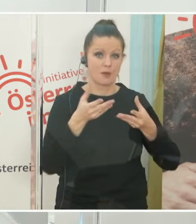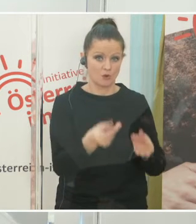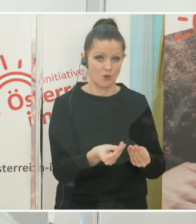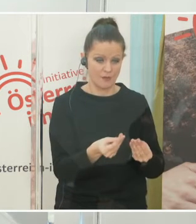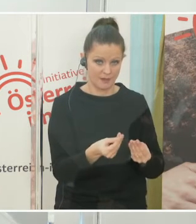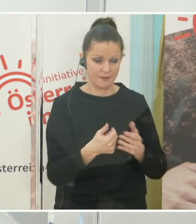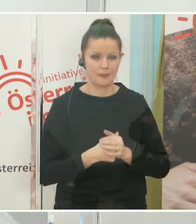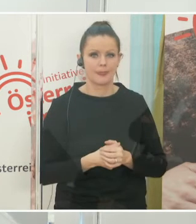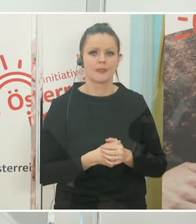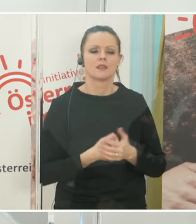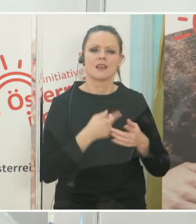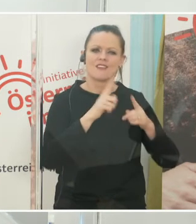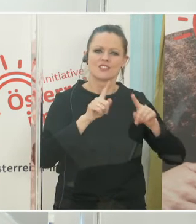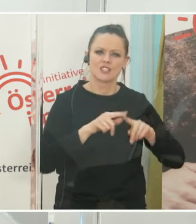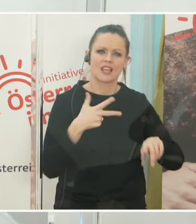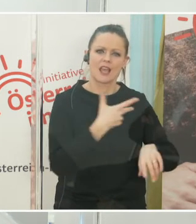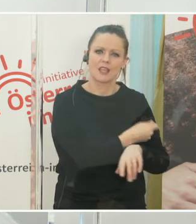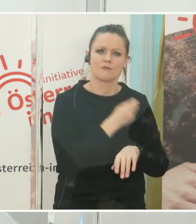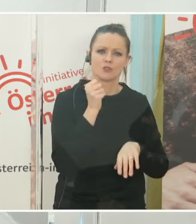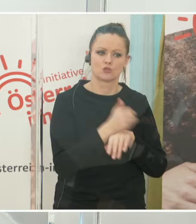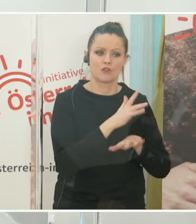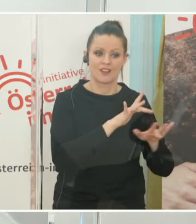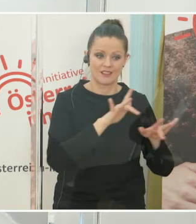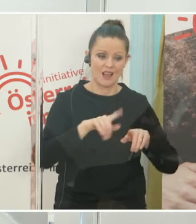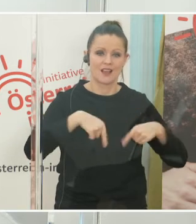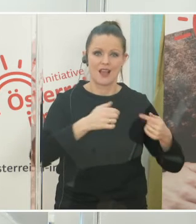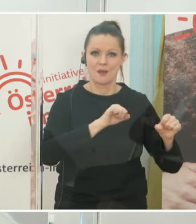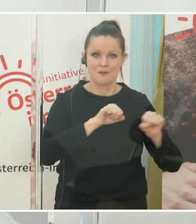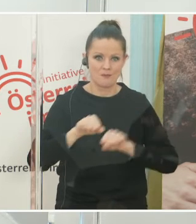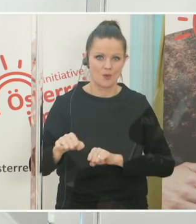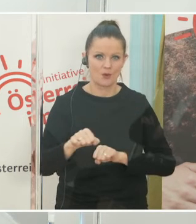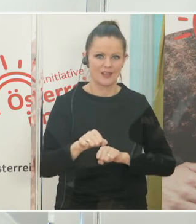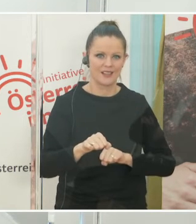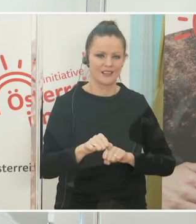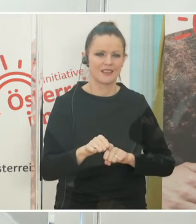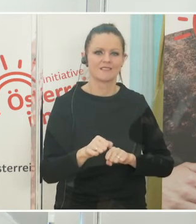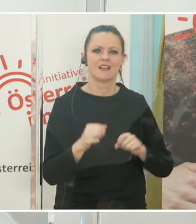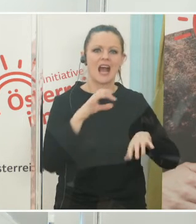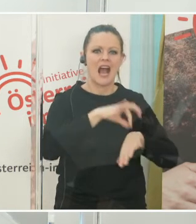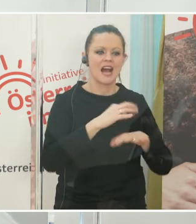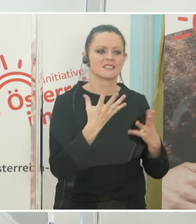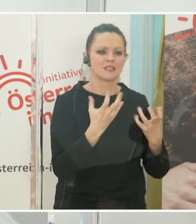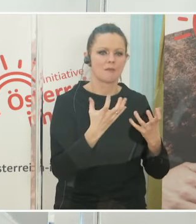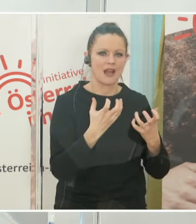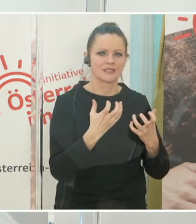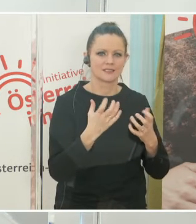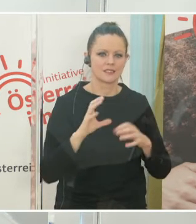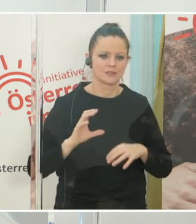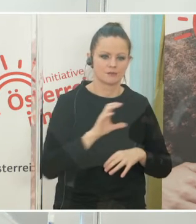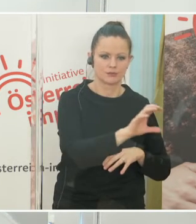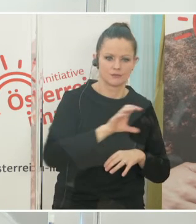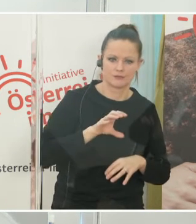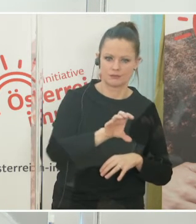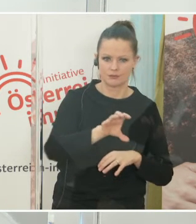diesen verschiedenen Impfstoffen wird es möglich sein, dass der gesamte niedergelassene Bereich damit auch versorgt wird und dass